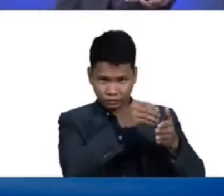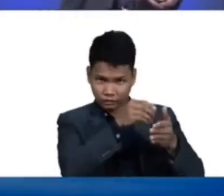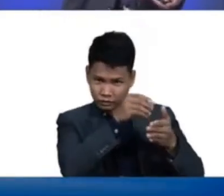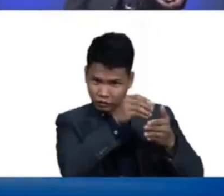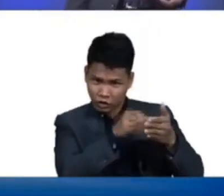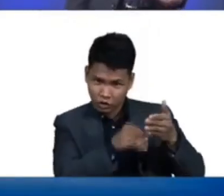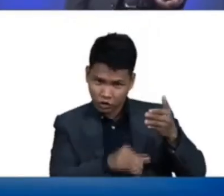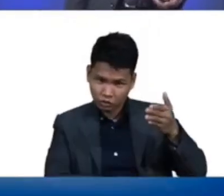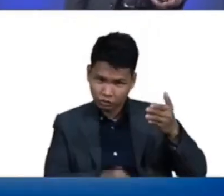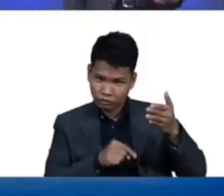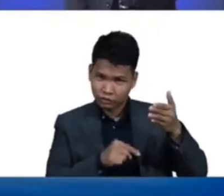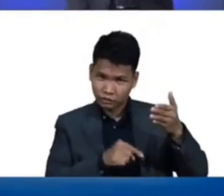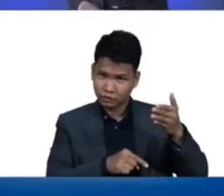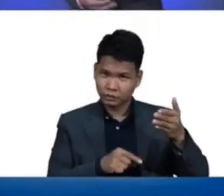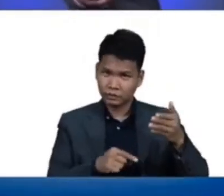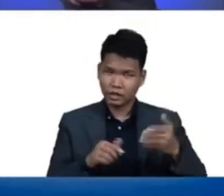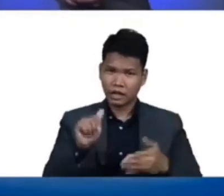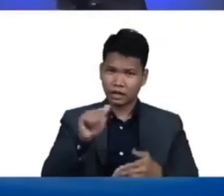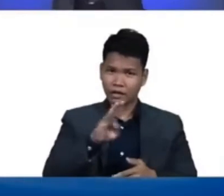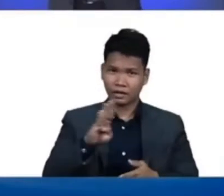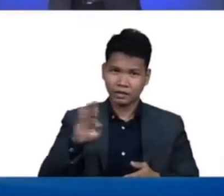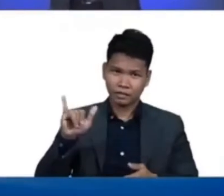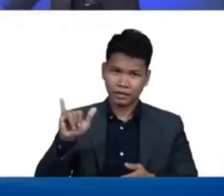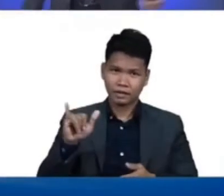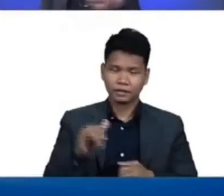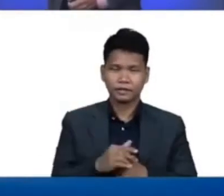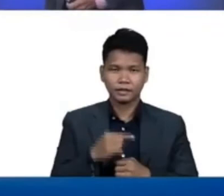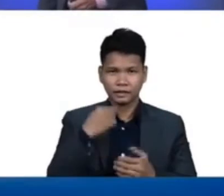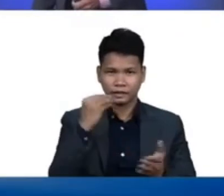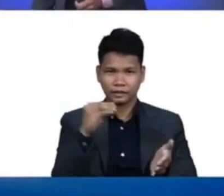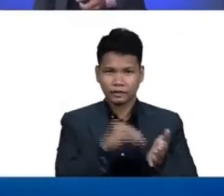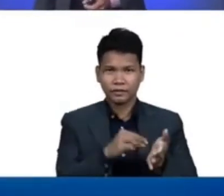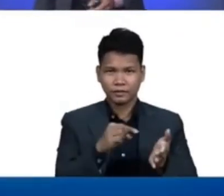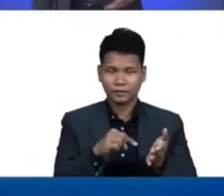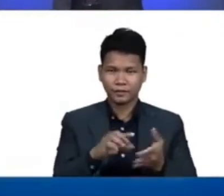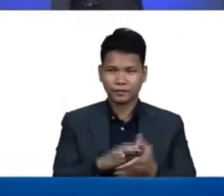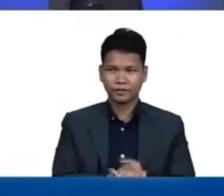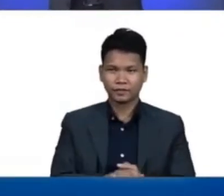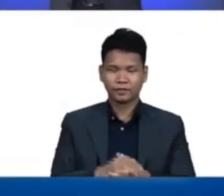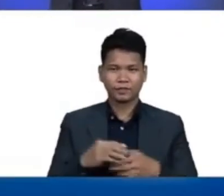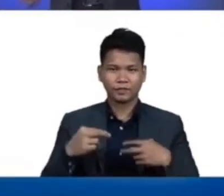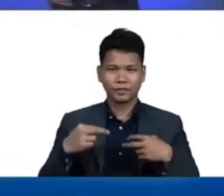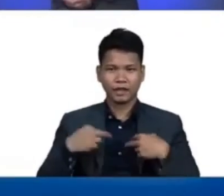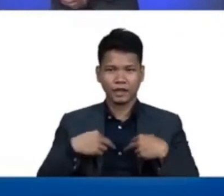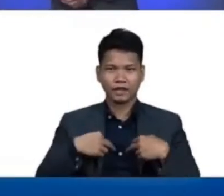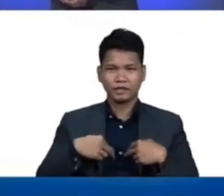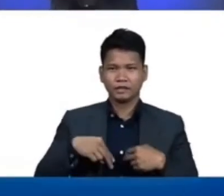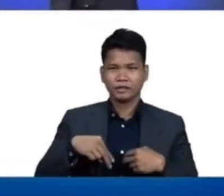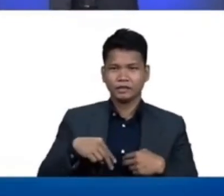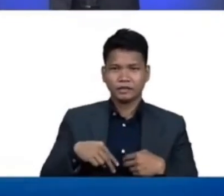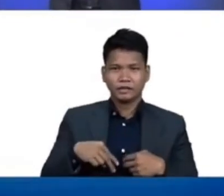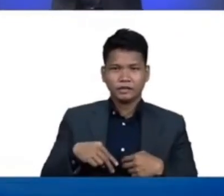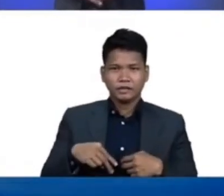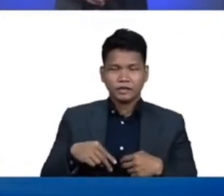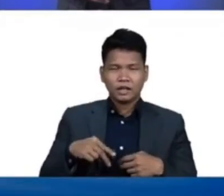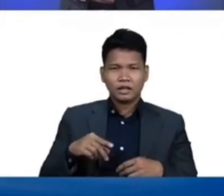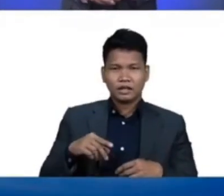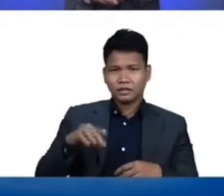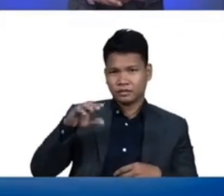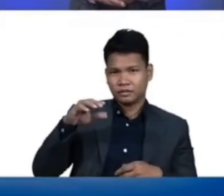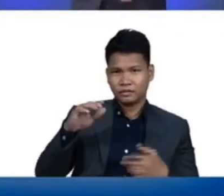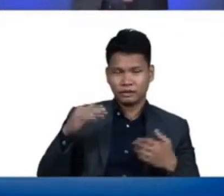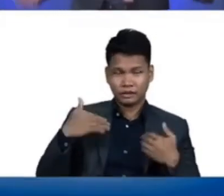isang pahayagat ganito po ang nangyari meron po isang anak ng isang napakayaman na